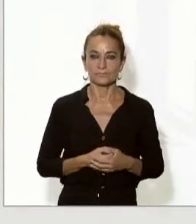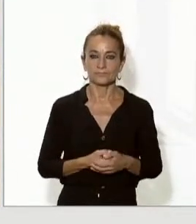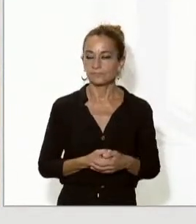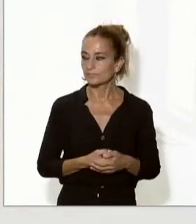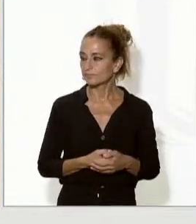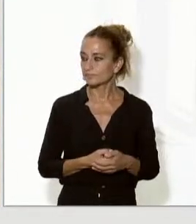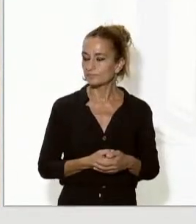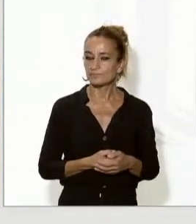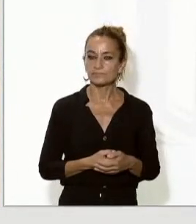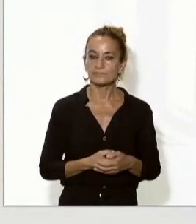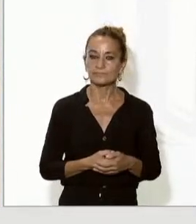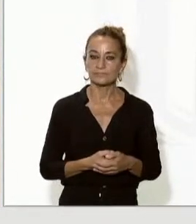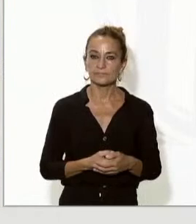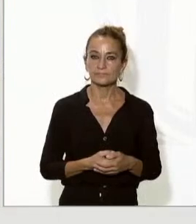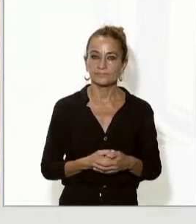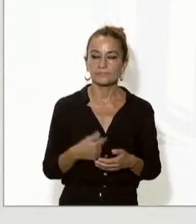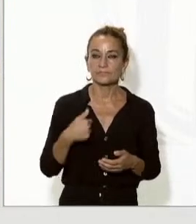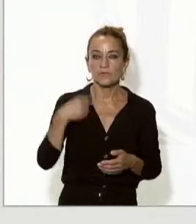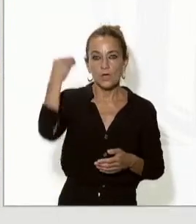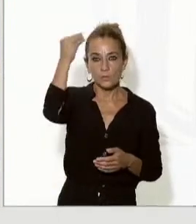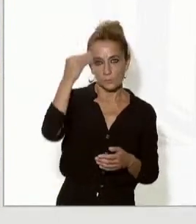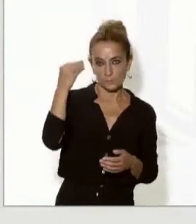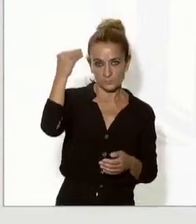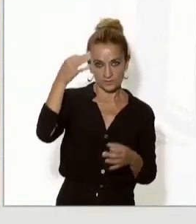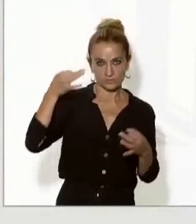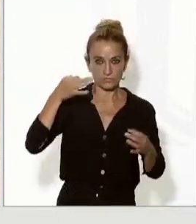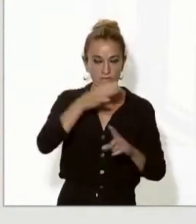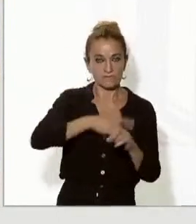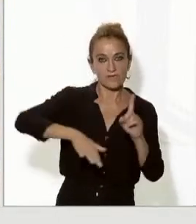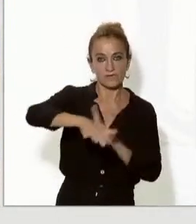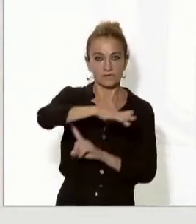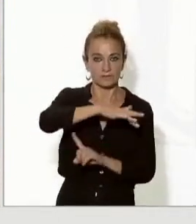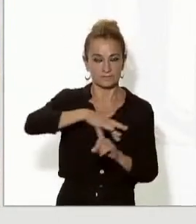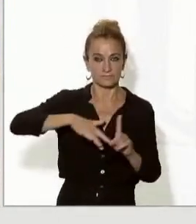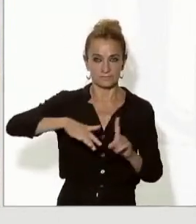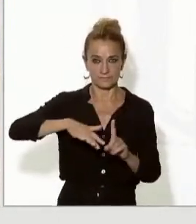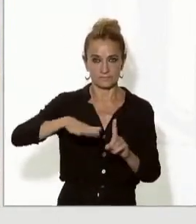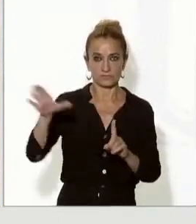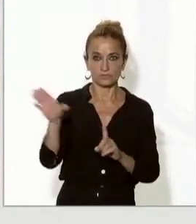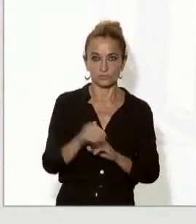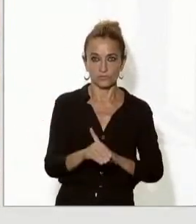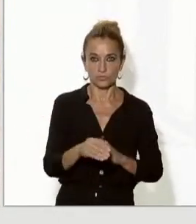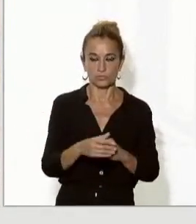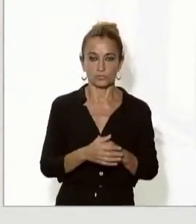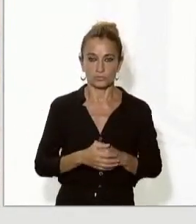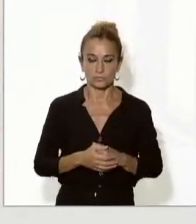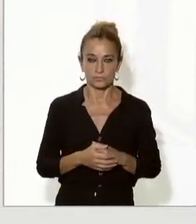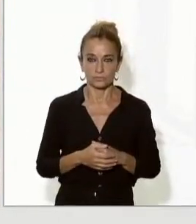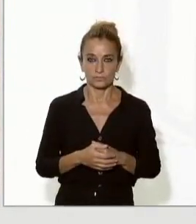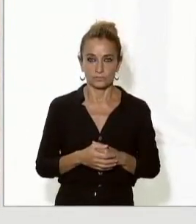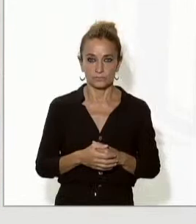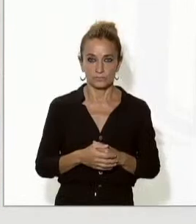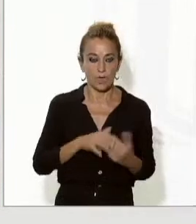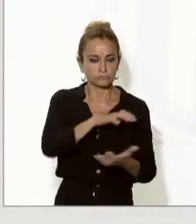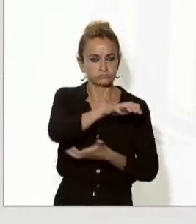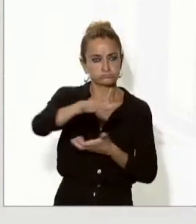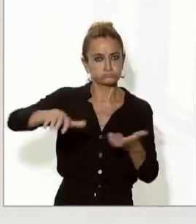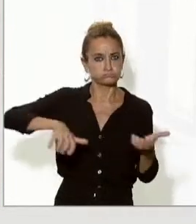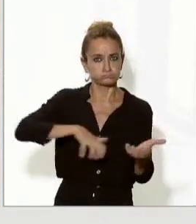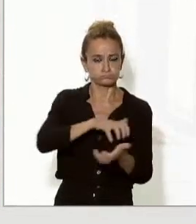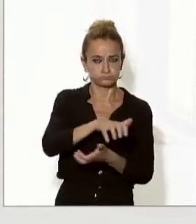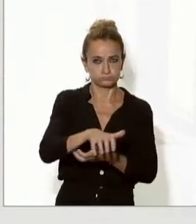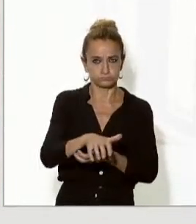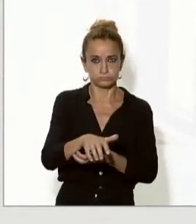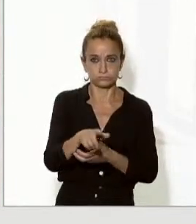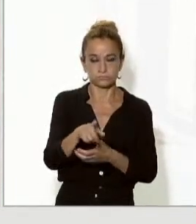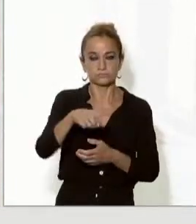bé jo crec doncs que hem de contextualitzar una mica tot plegat perquè és veritat que ha generat una certa polèmica durant les darreres setmanes sobretot